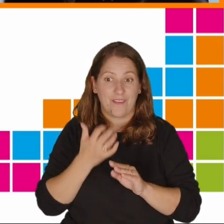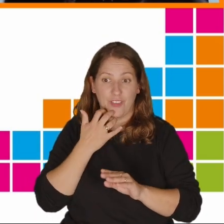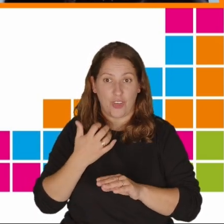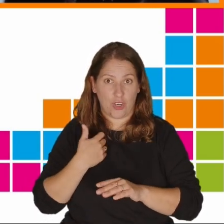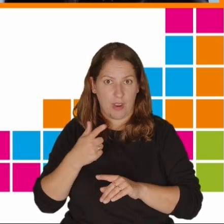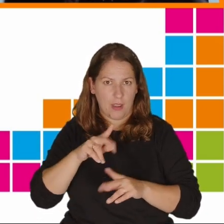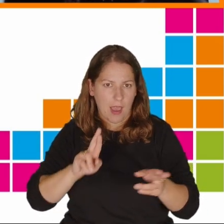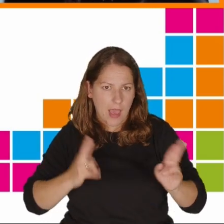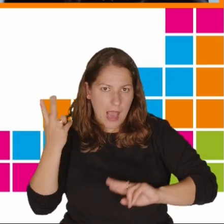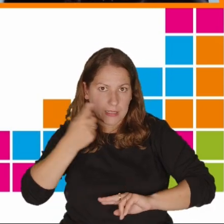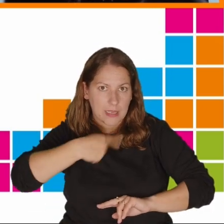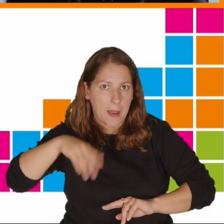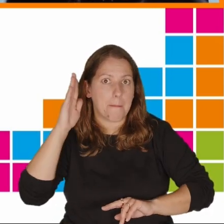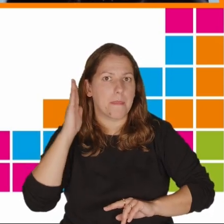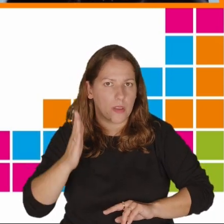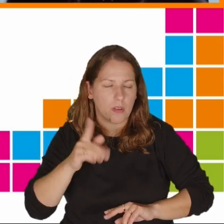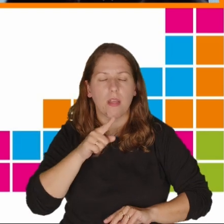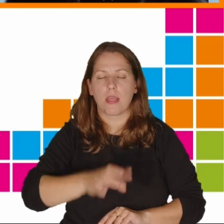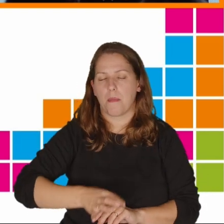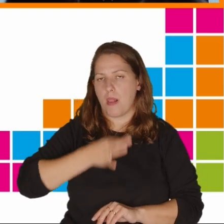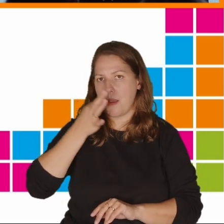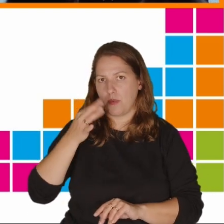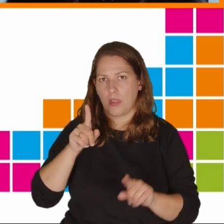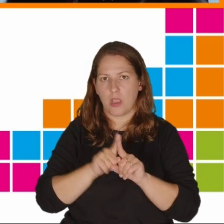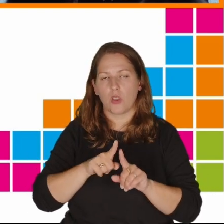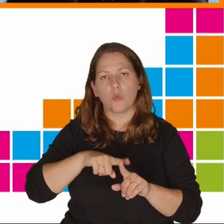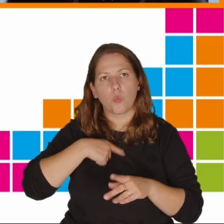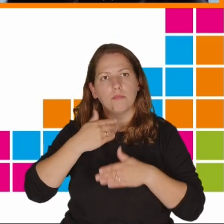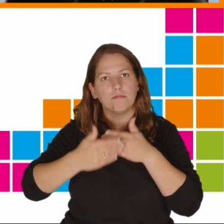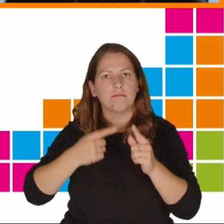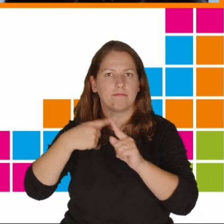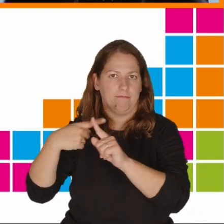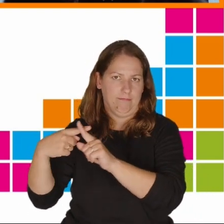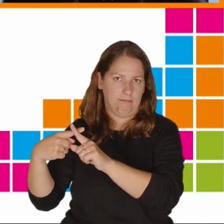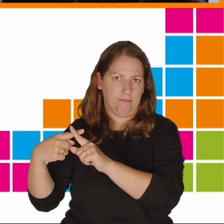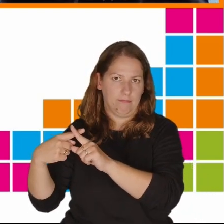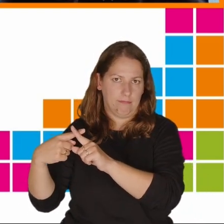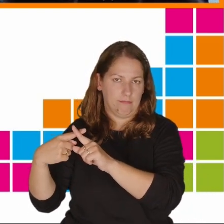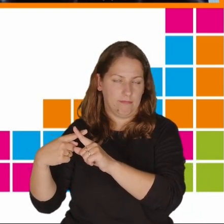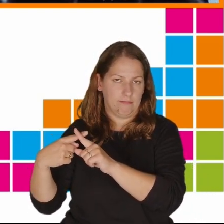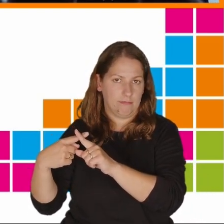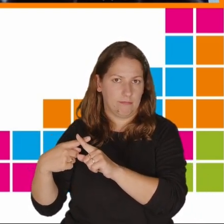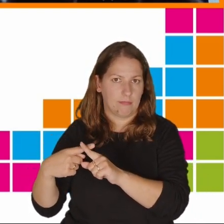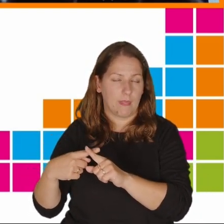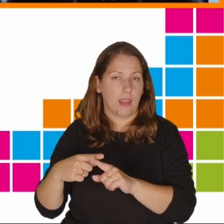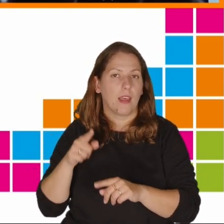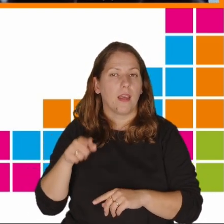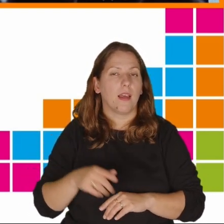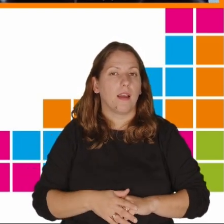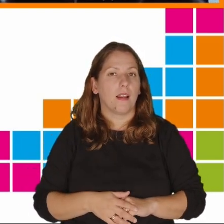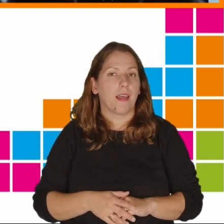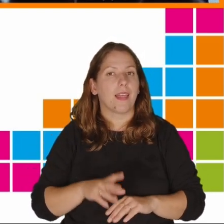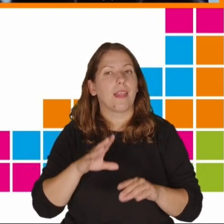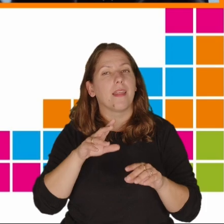będziemy reagować, tym lepsze i bardziej długofalowe korzyści uzyskamy. inwestycje w